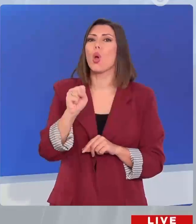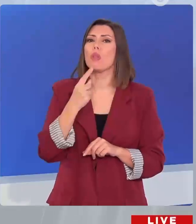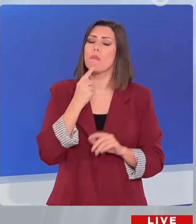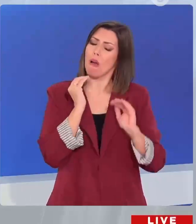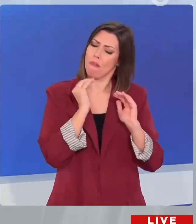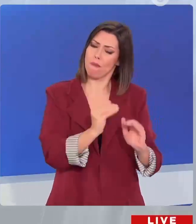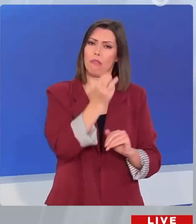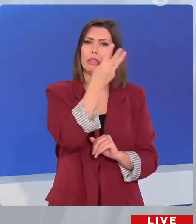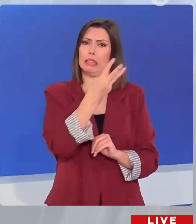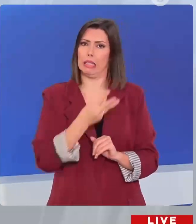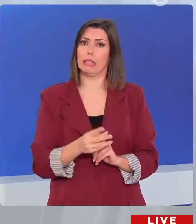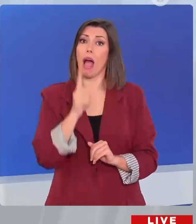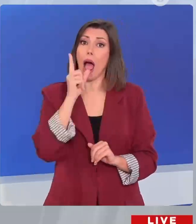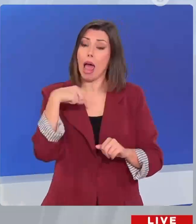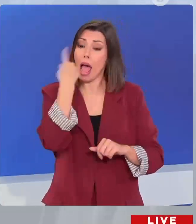κοινοβουλευτικού εκπροσώπου.